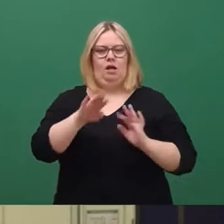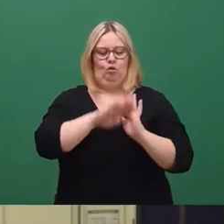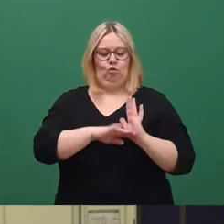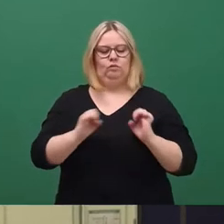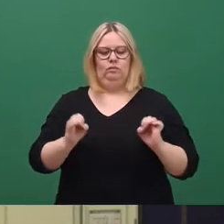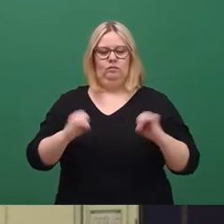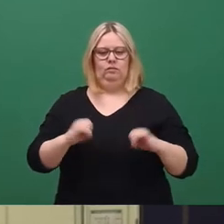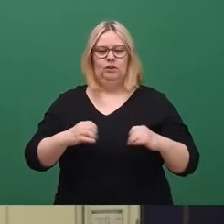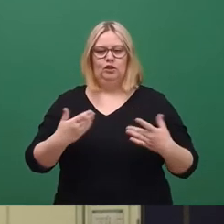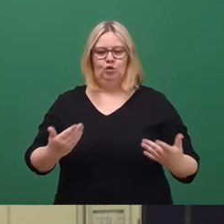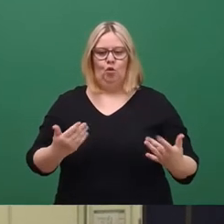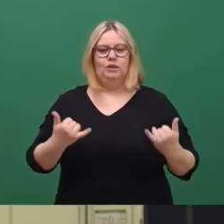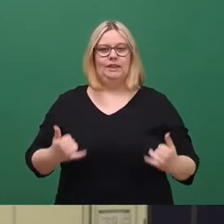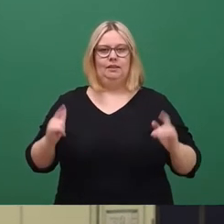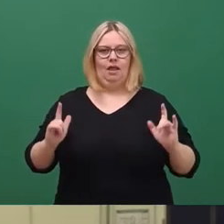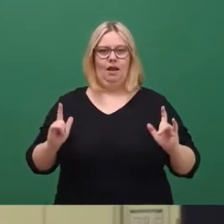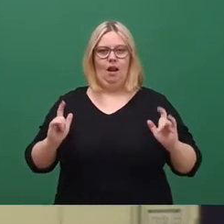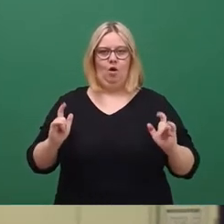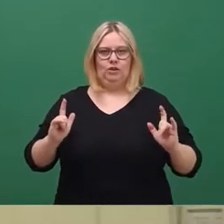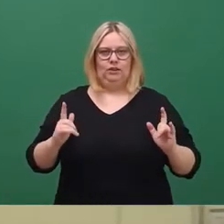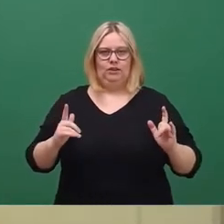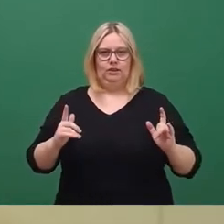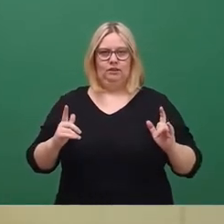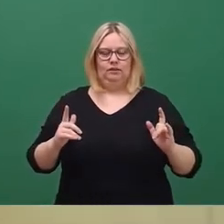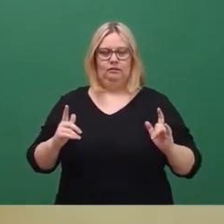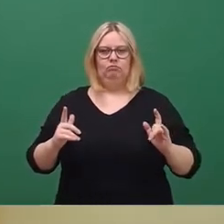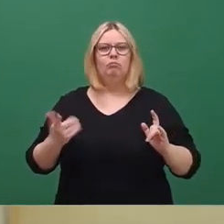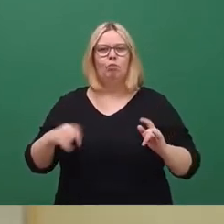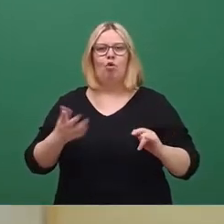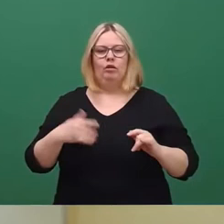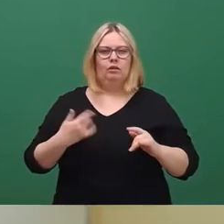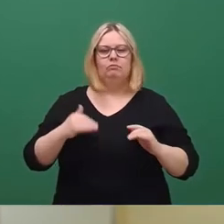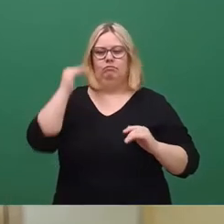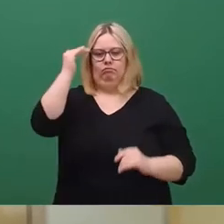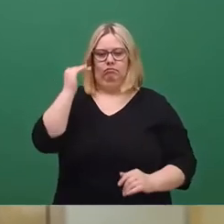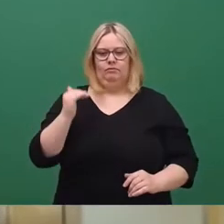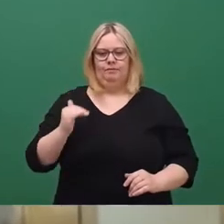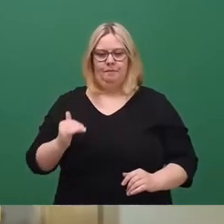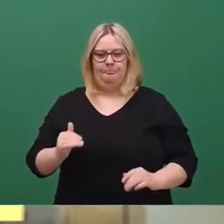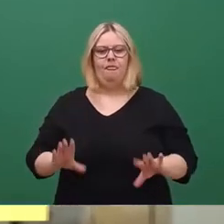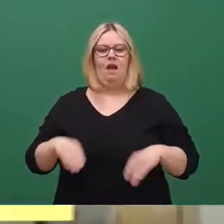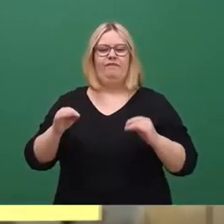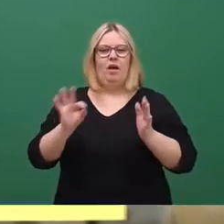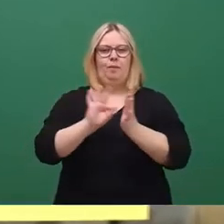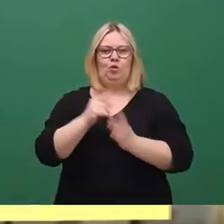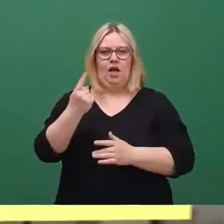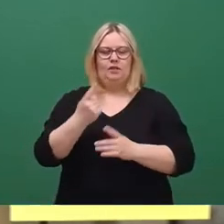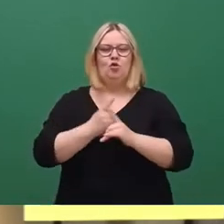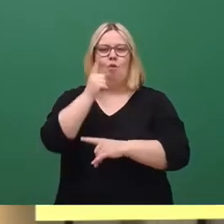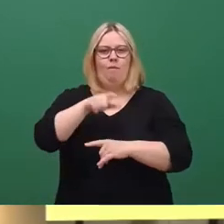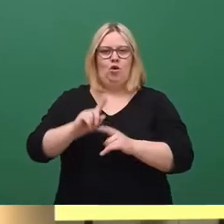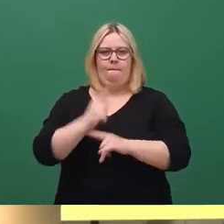Und damit steigen wir ein in die Abarbeitung und beginnen mit Top 1 Bericht des Oberbürgermeisters.